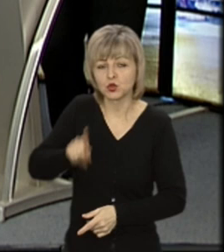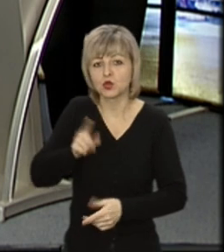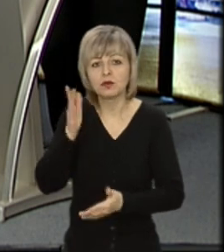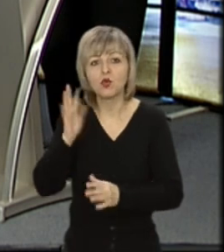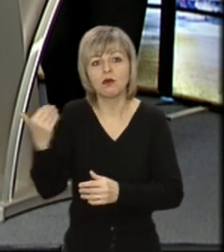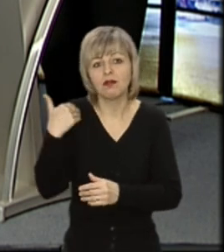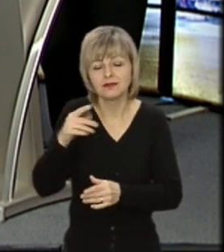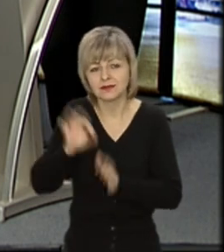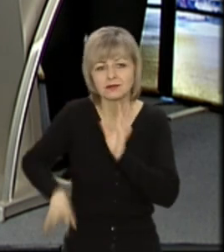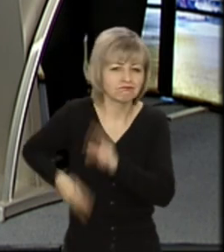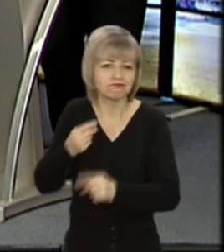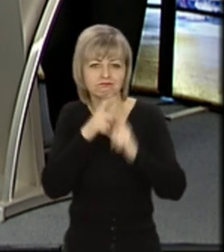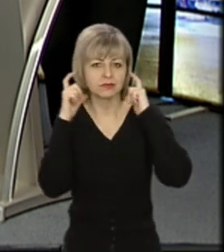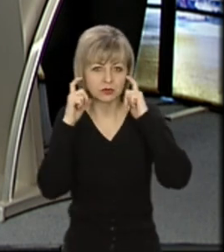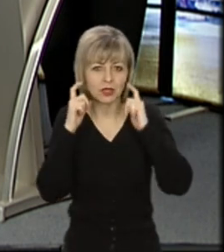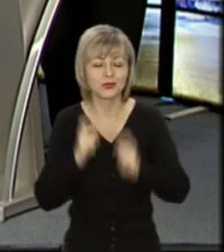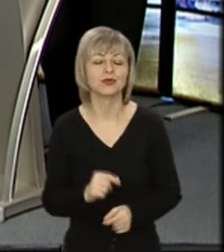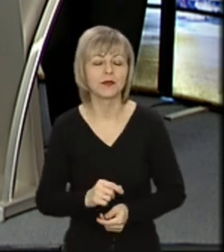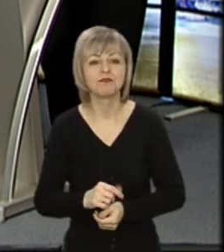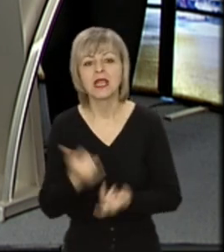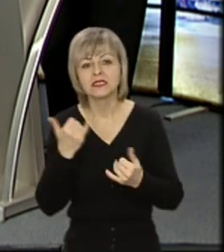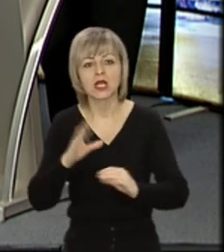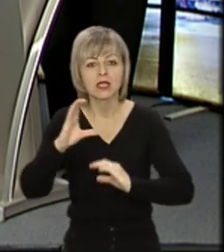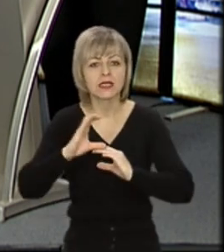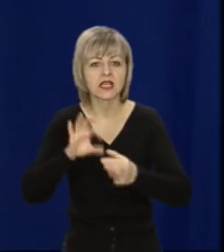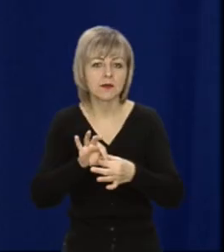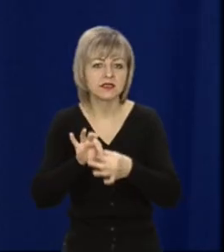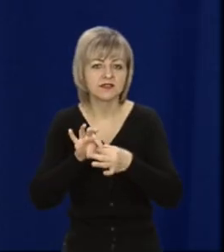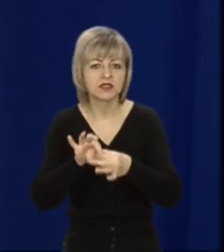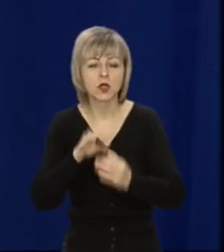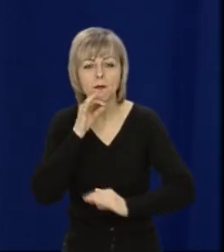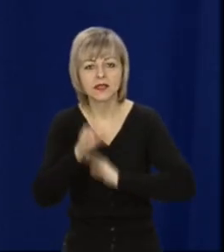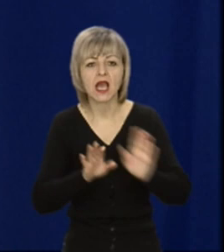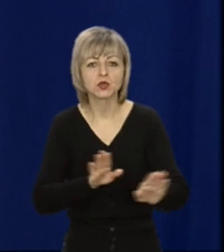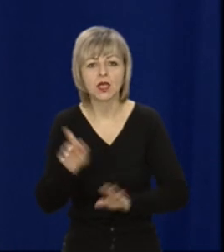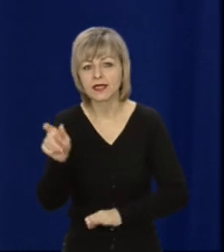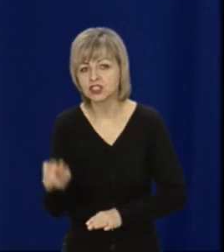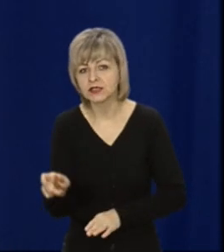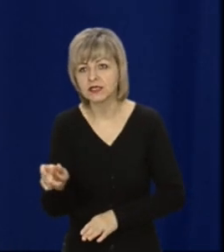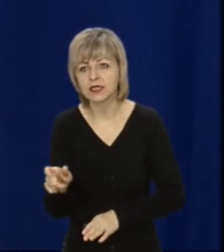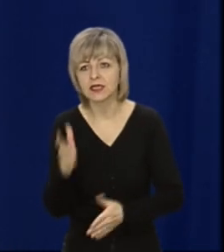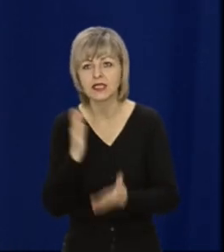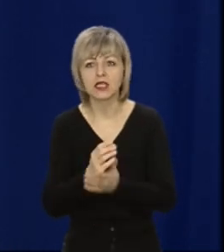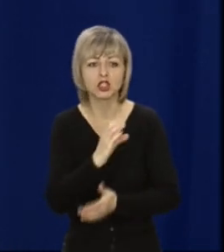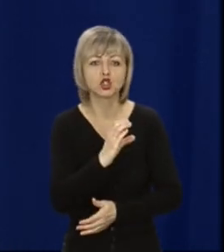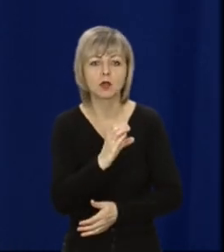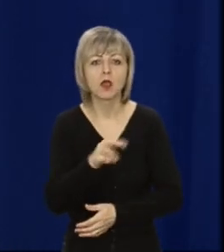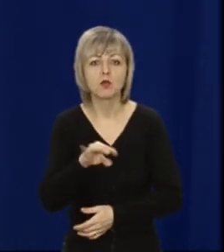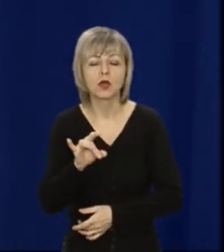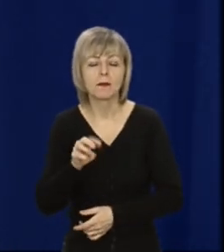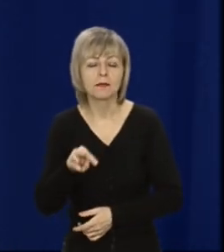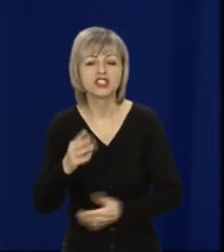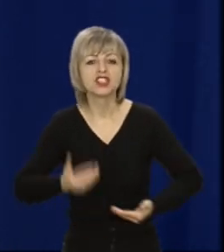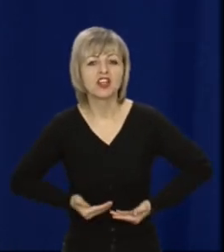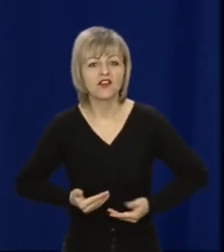одягнути. Ще ми також, зараз у нас на скайп-зв'язку, вже мені підказує наша режисерка, є Соломія Мурин. Вона